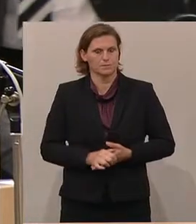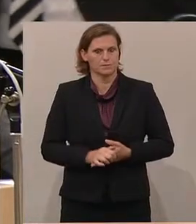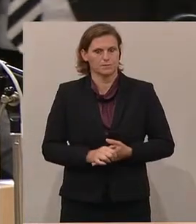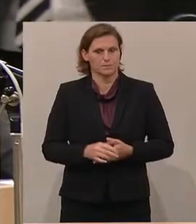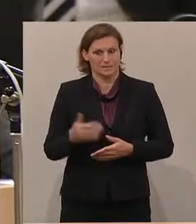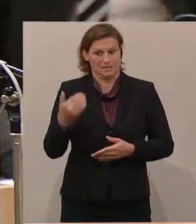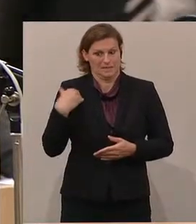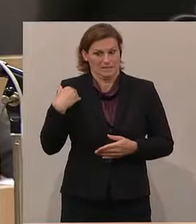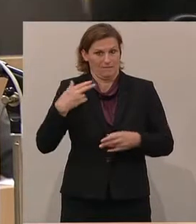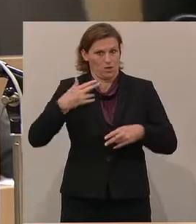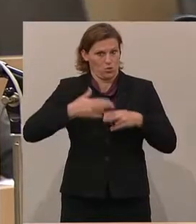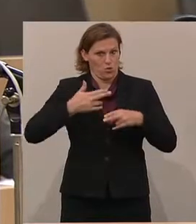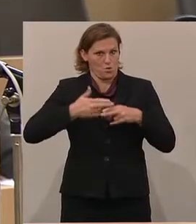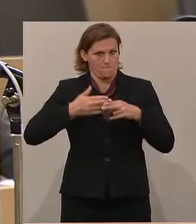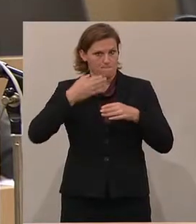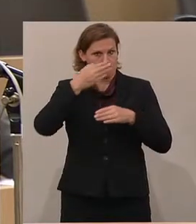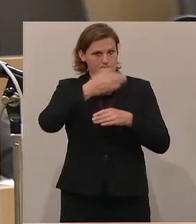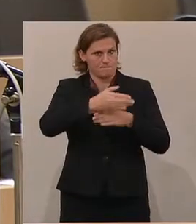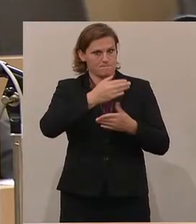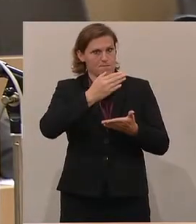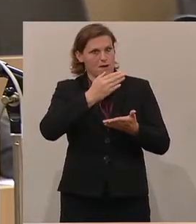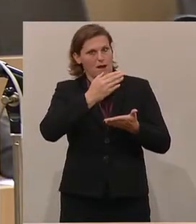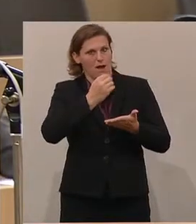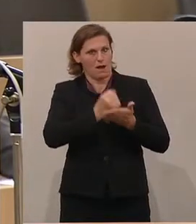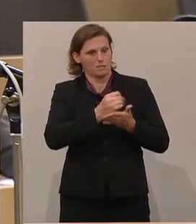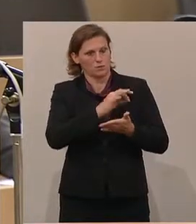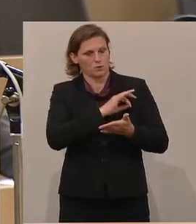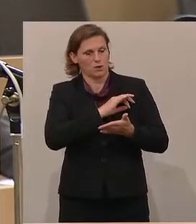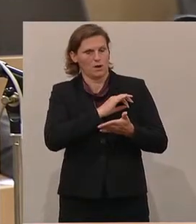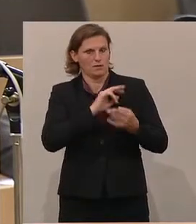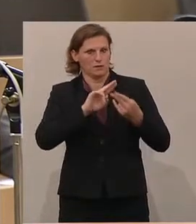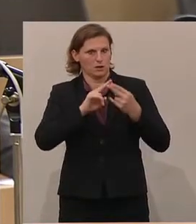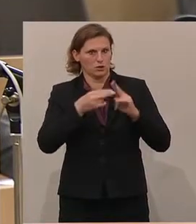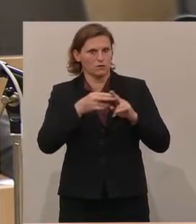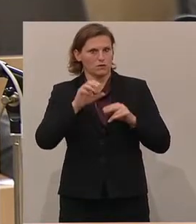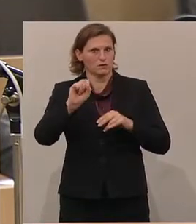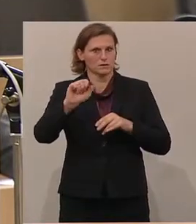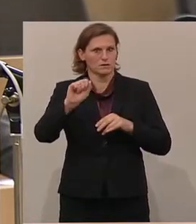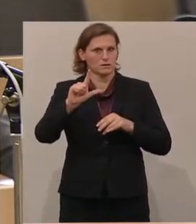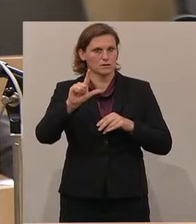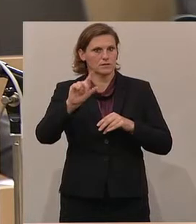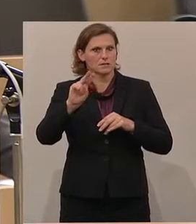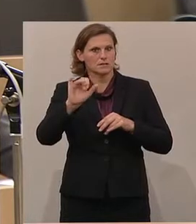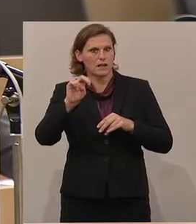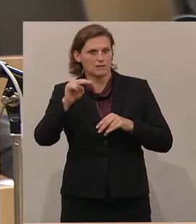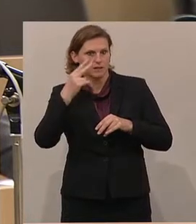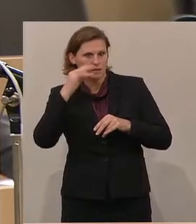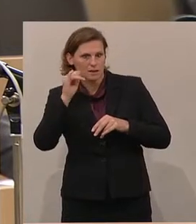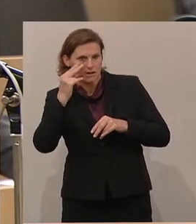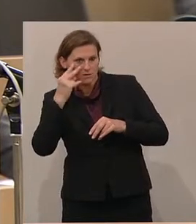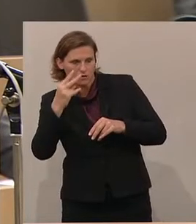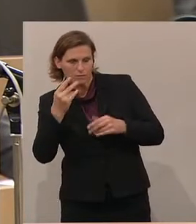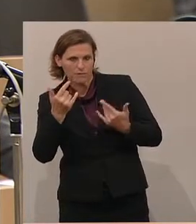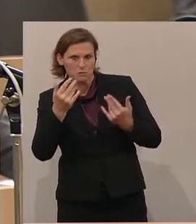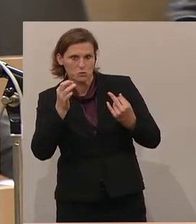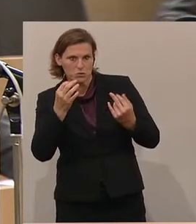kurzem in Rom und haben Ihren Amtskollegen Salvini getroffen. Es hat so gewirkt, als würden Sie sich sehr gut verstehen mit ihm. Und mich